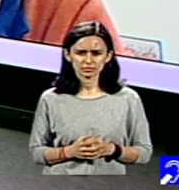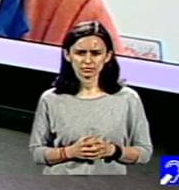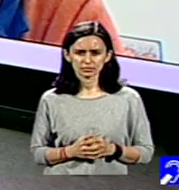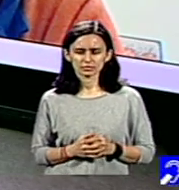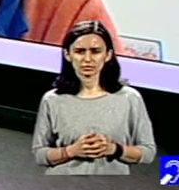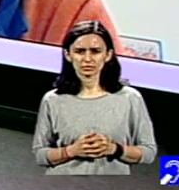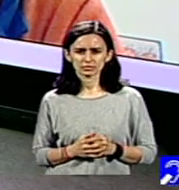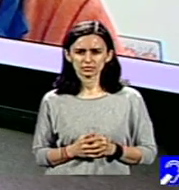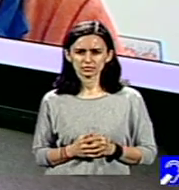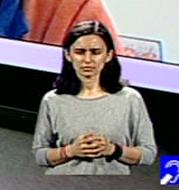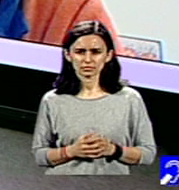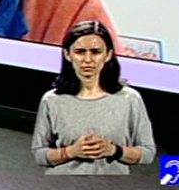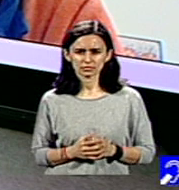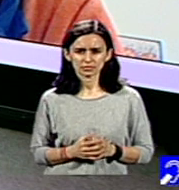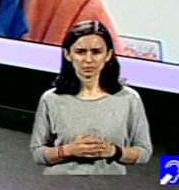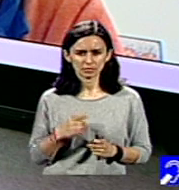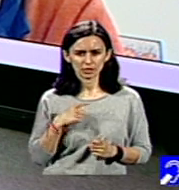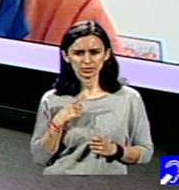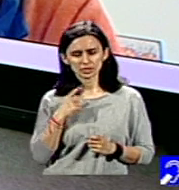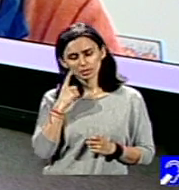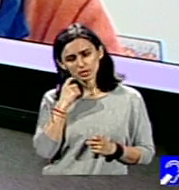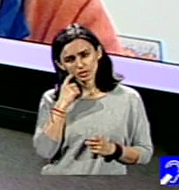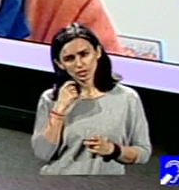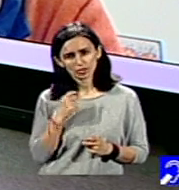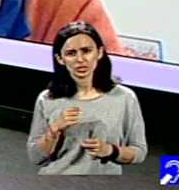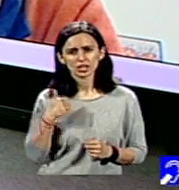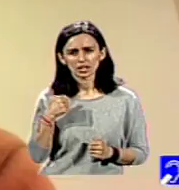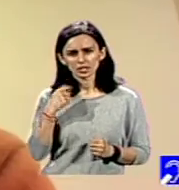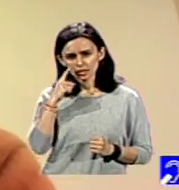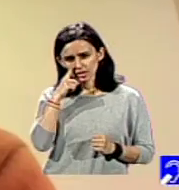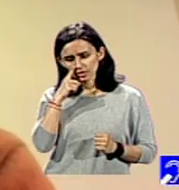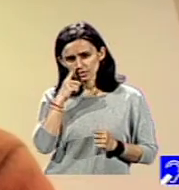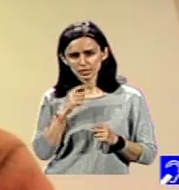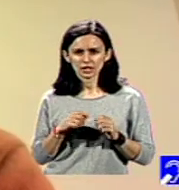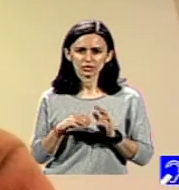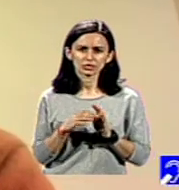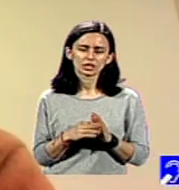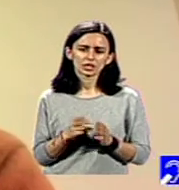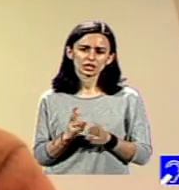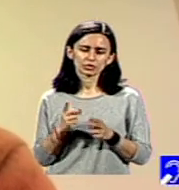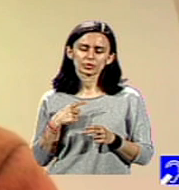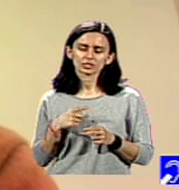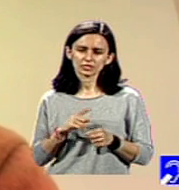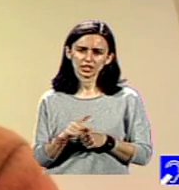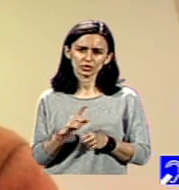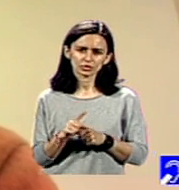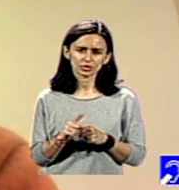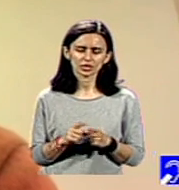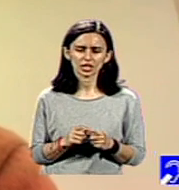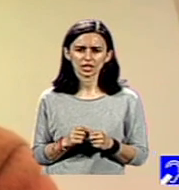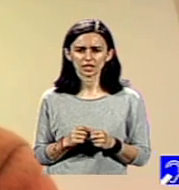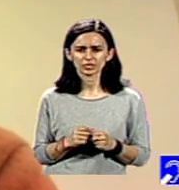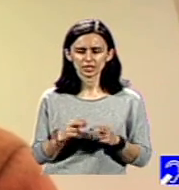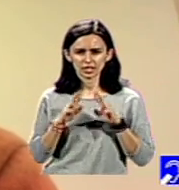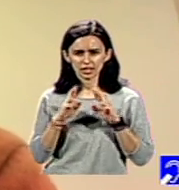cumva curioși să vedem de la întâi când revenim la programul dinainte, cum vor merge lucrurile, și sperăm